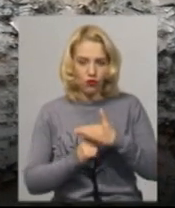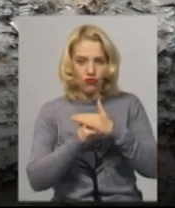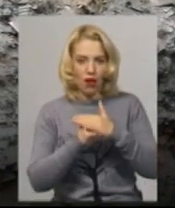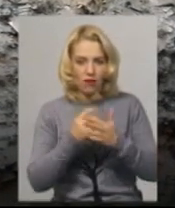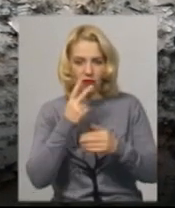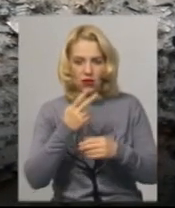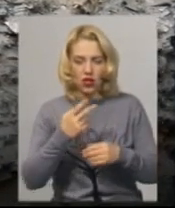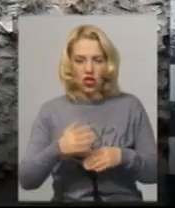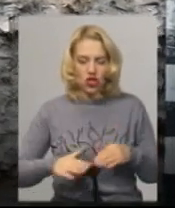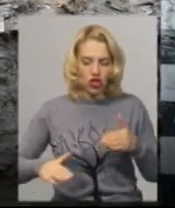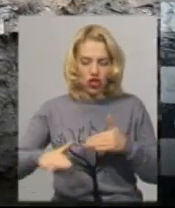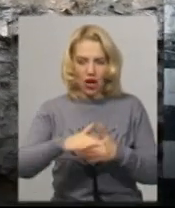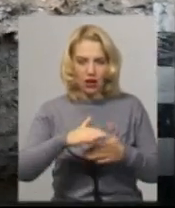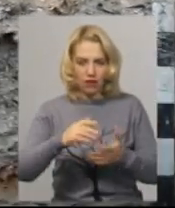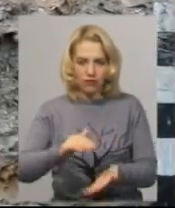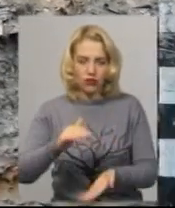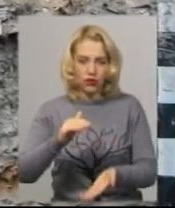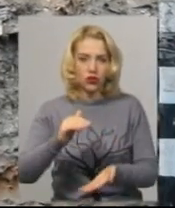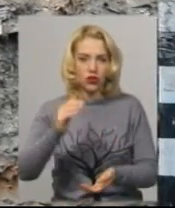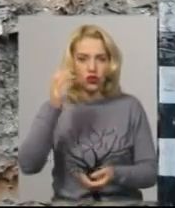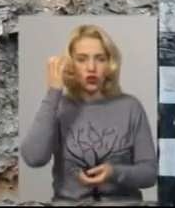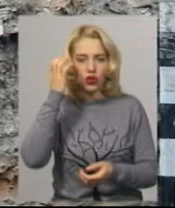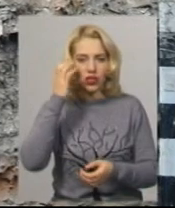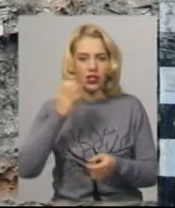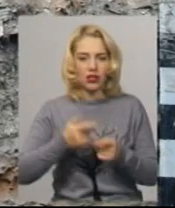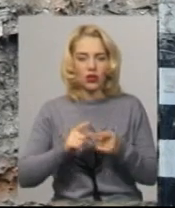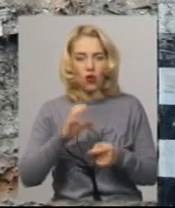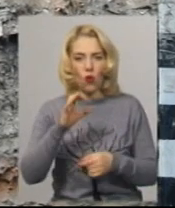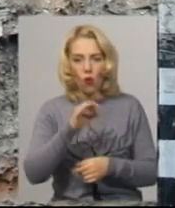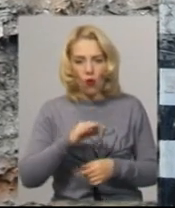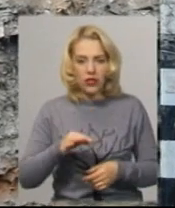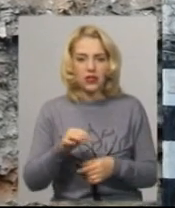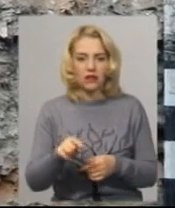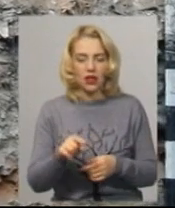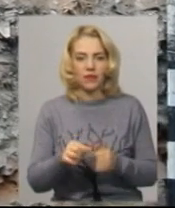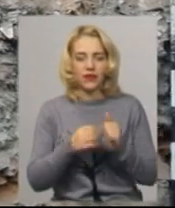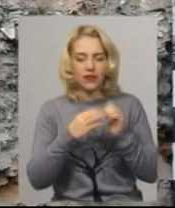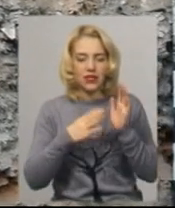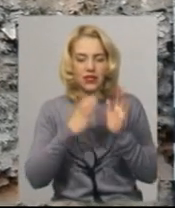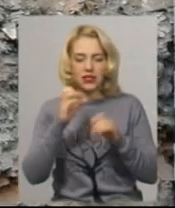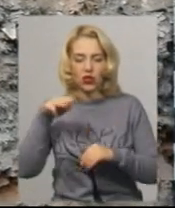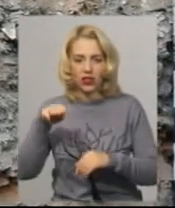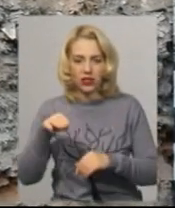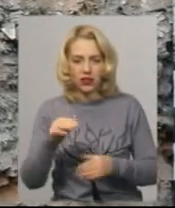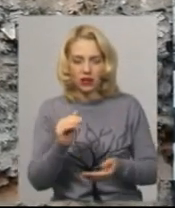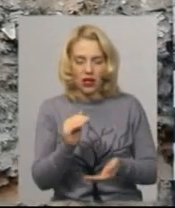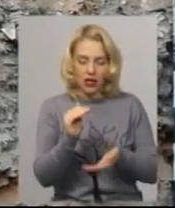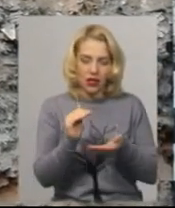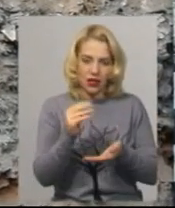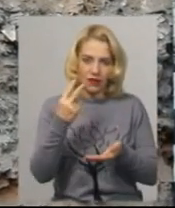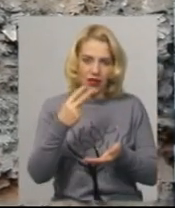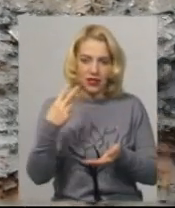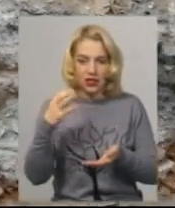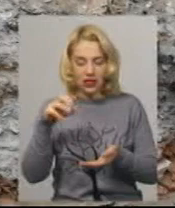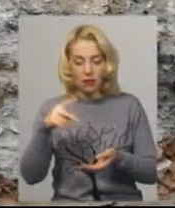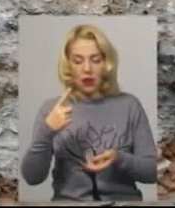Чорному острові цього 19 століття, який там невеличкий, скажімо, сантиметрів 20-30. І вже майже метр ми